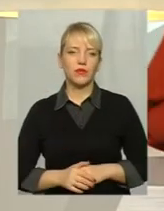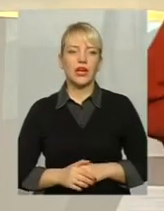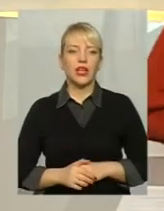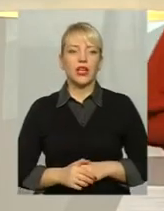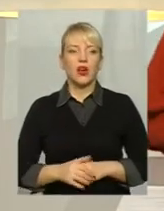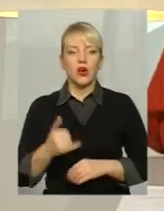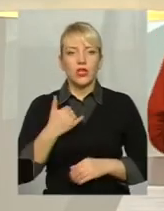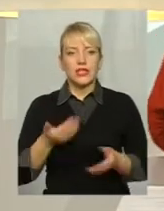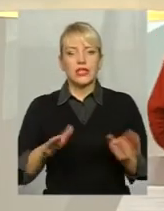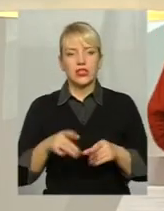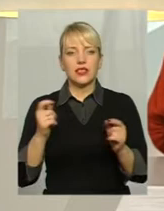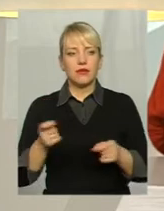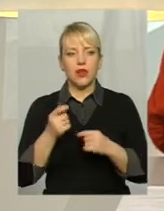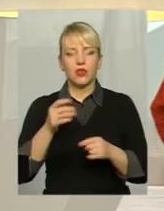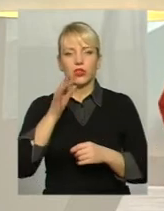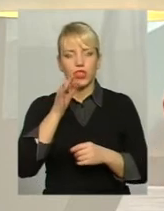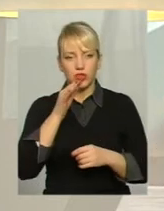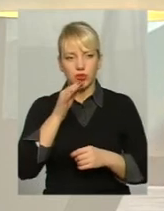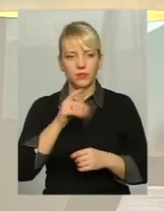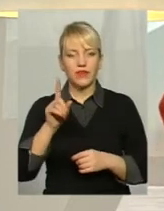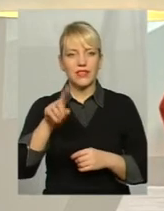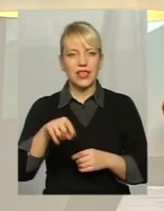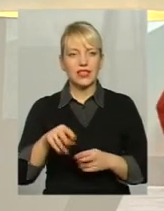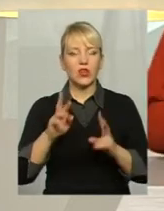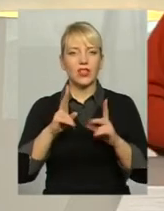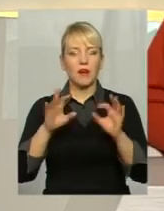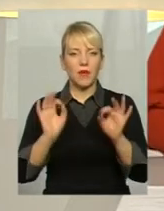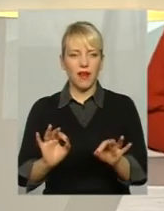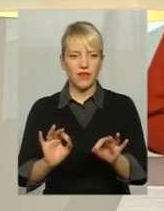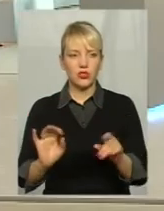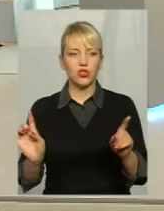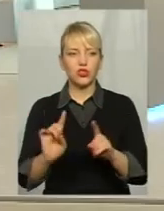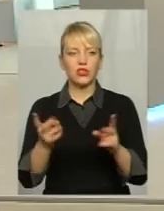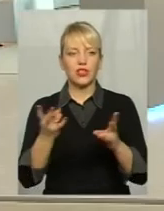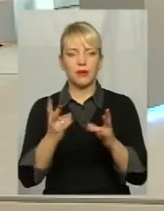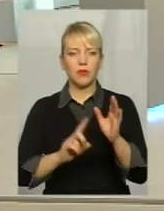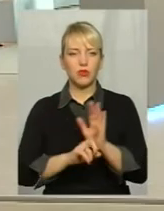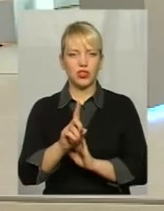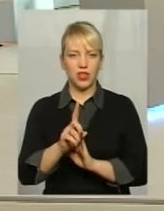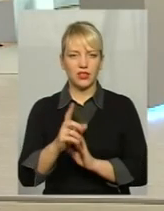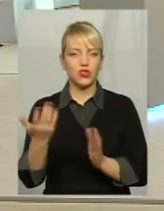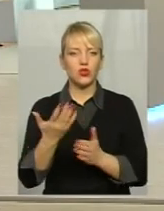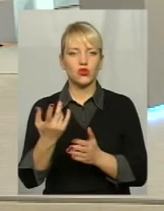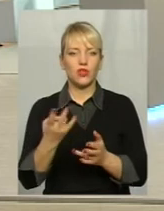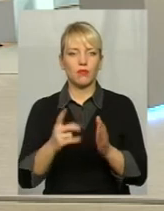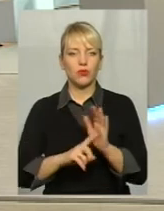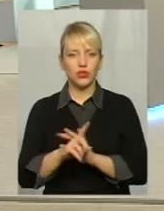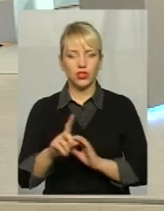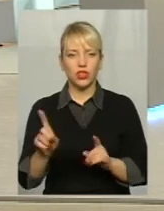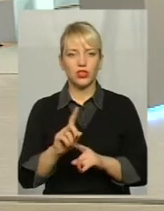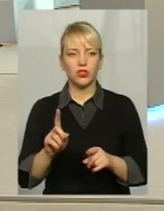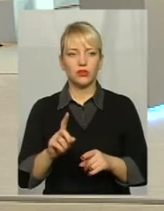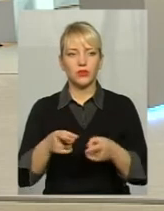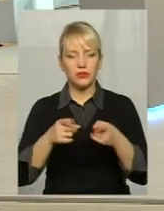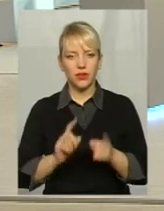Це дуже мало часу, все-таки, як правильно, з чого треба починати? Аби, все-таки,